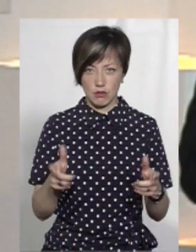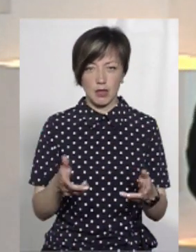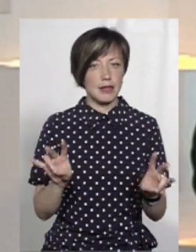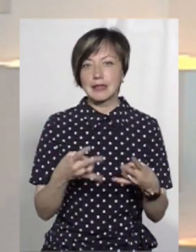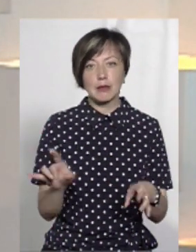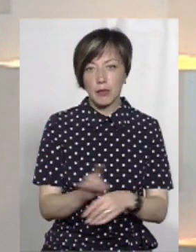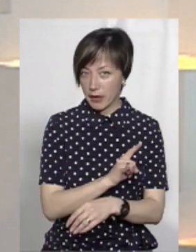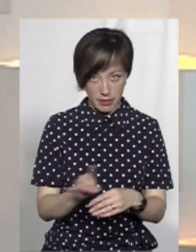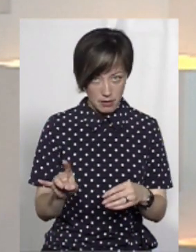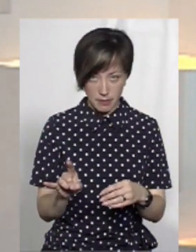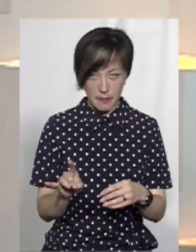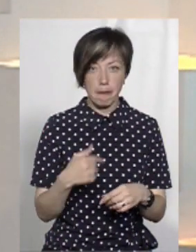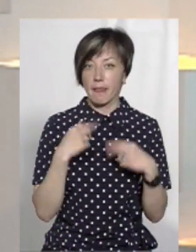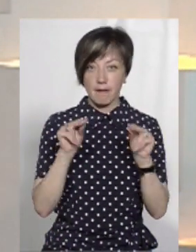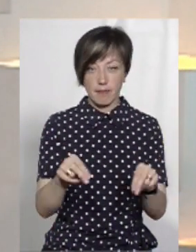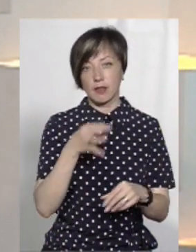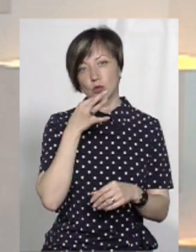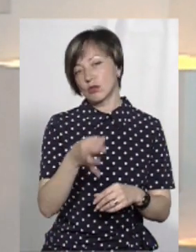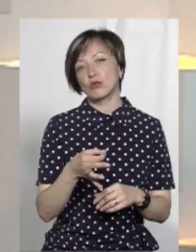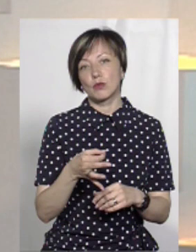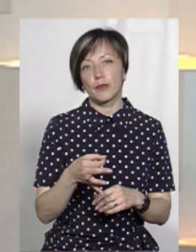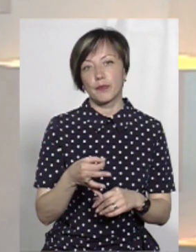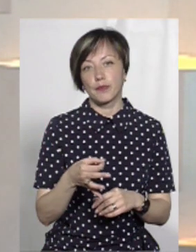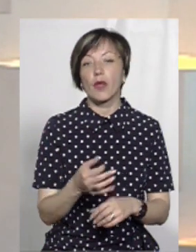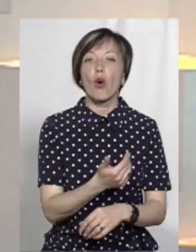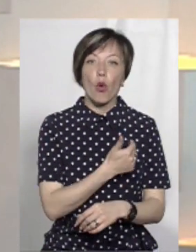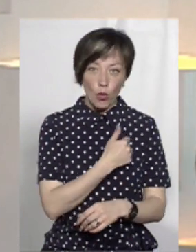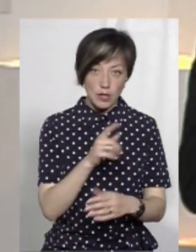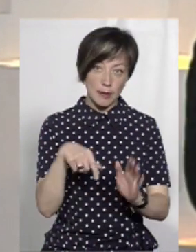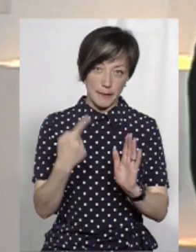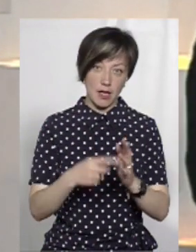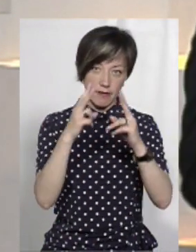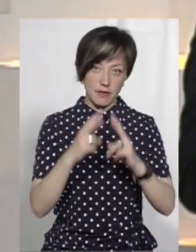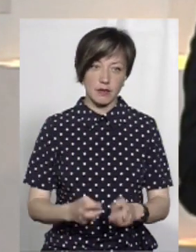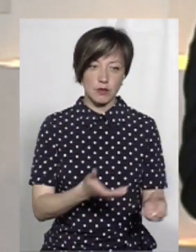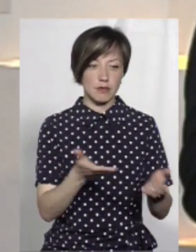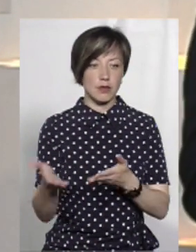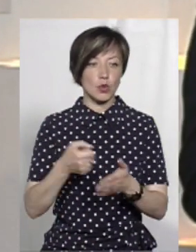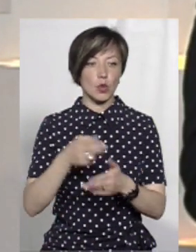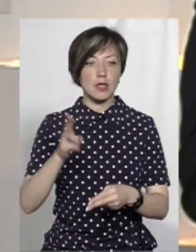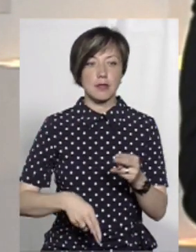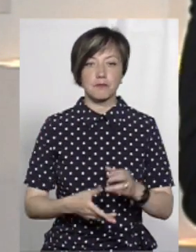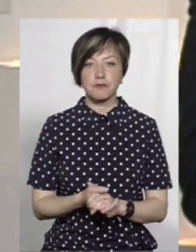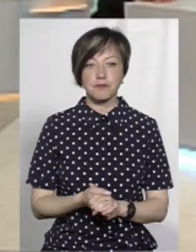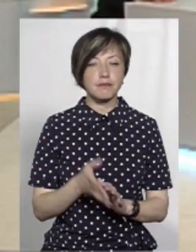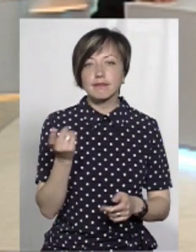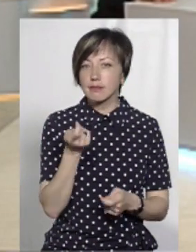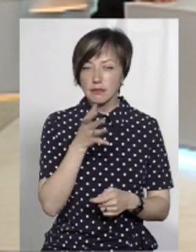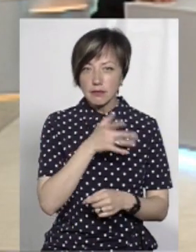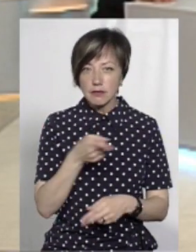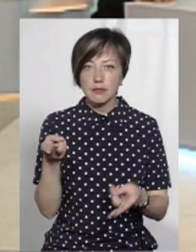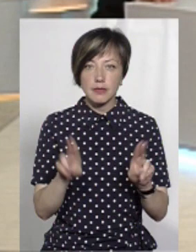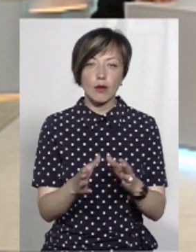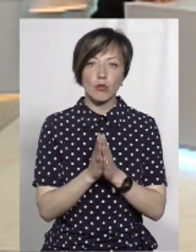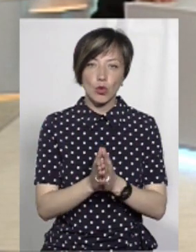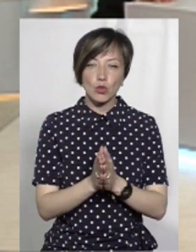Так що не треба брехні, я вам відверто скажу. Хочете питання вивчити? Вивчайте до кінця. У нас вже дуже мало часу